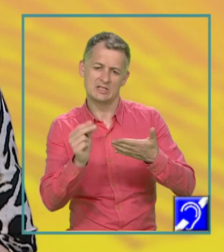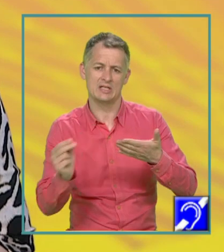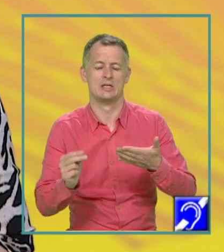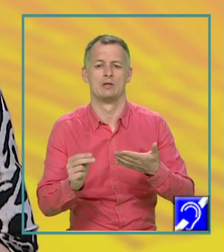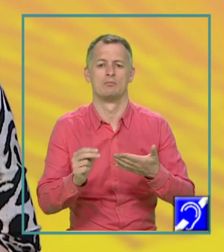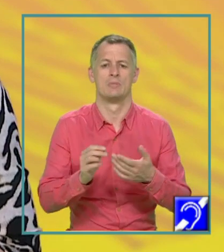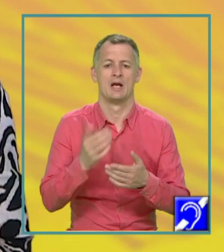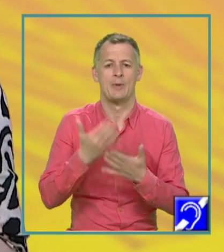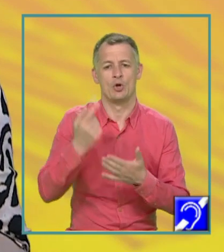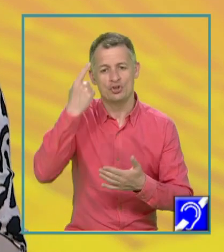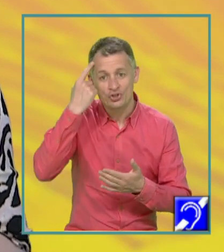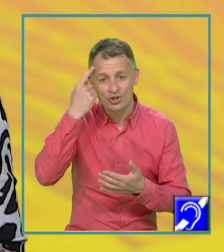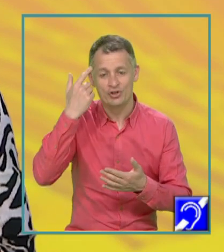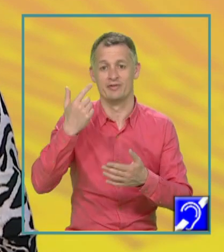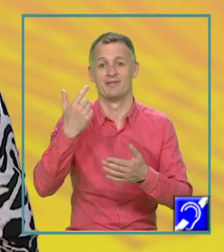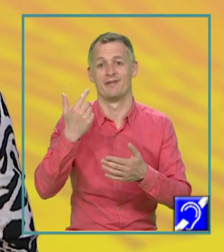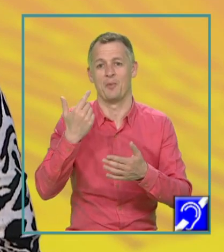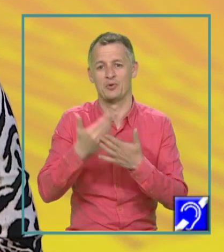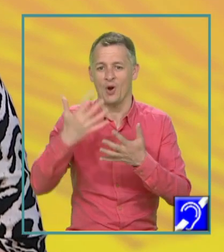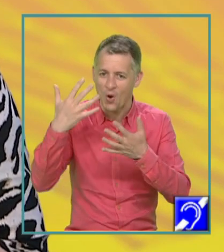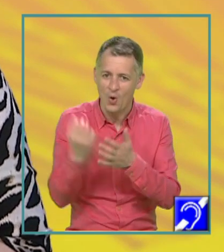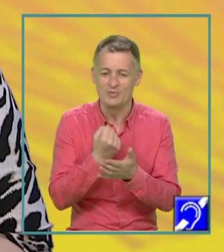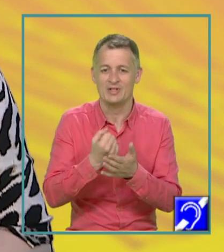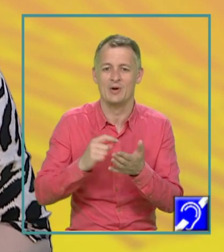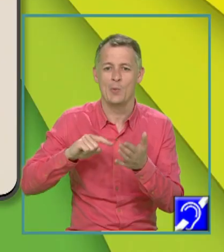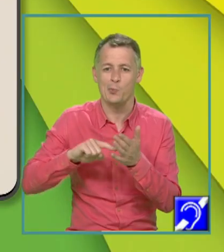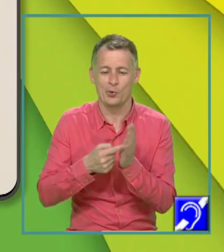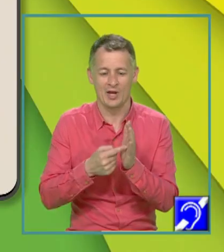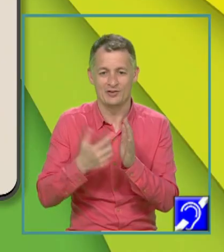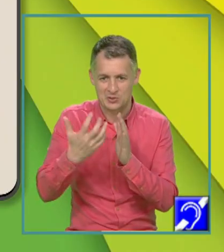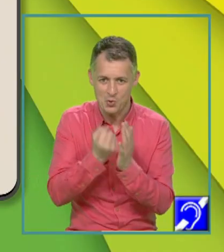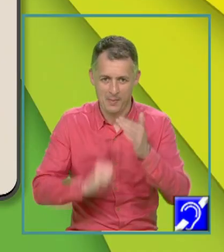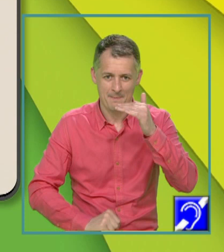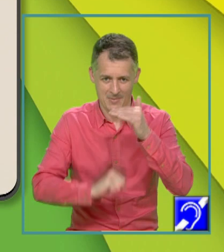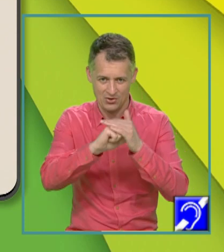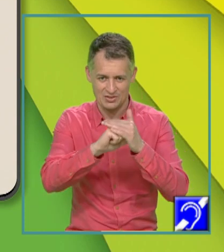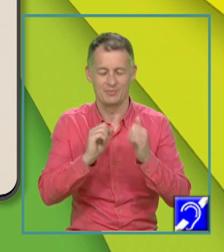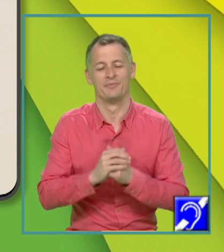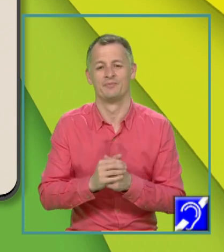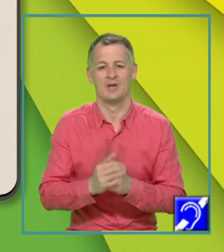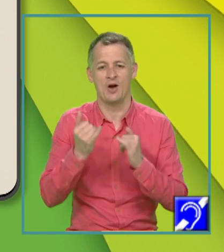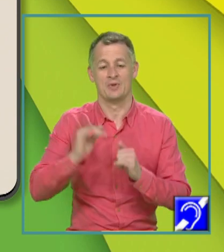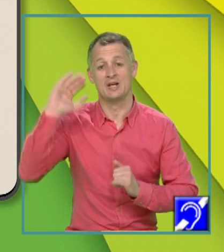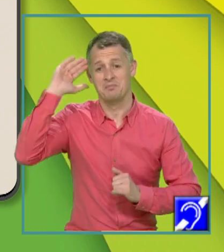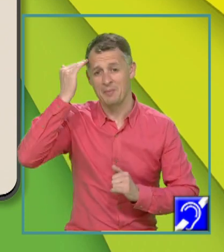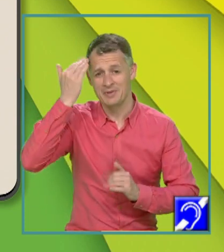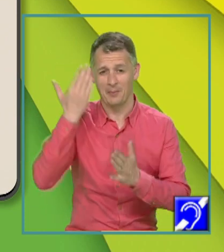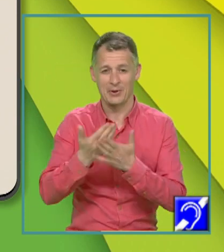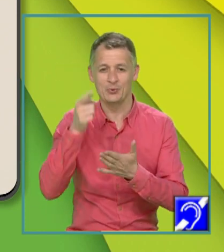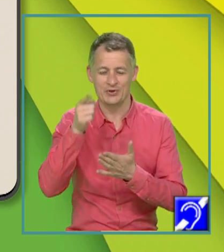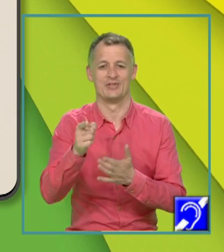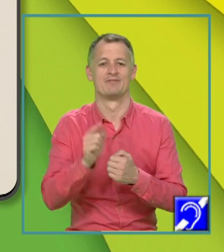avem de scris astfel încât să obținem un barem perfect. Și acum să ne amintim pentru acest